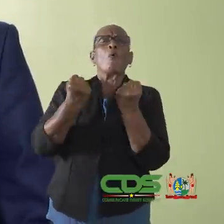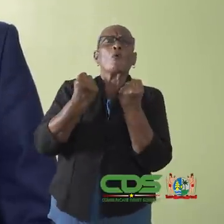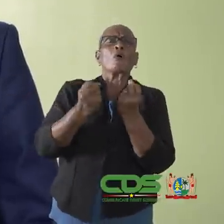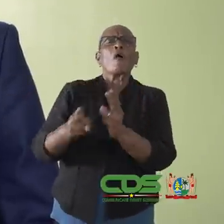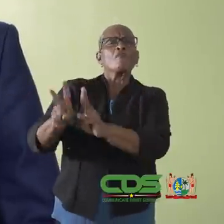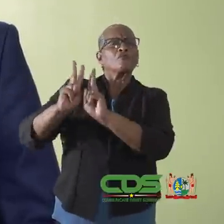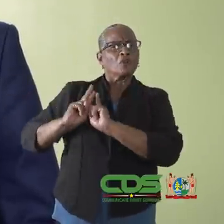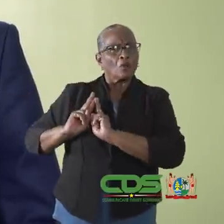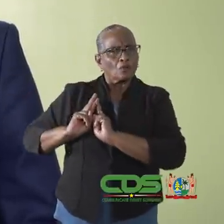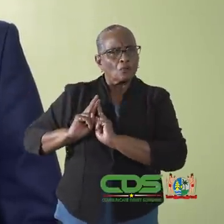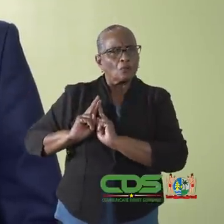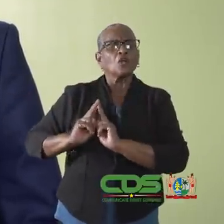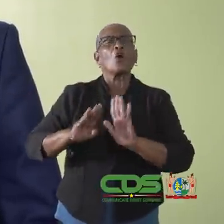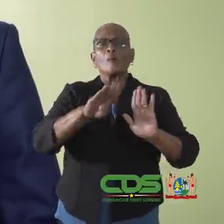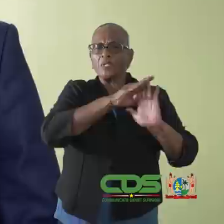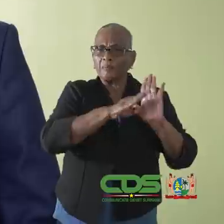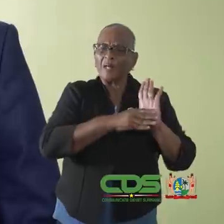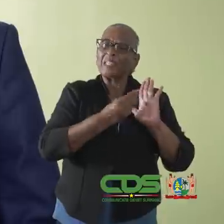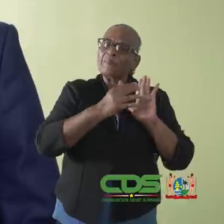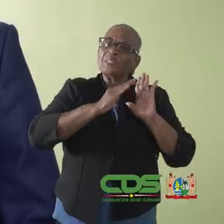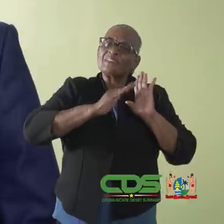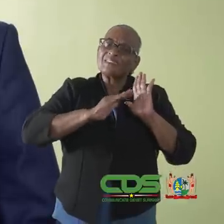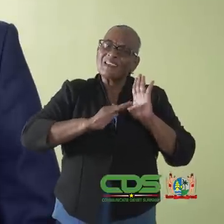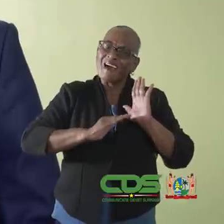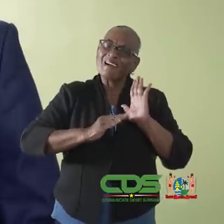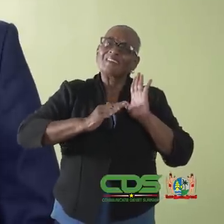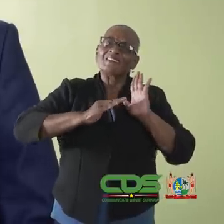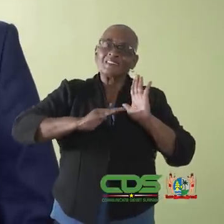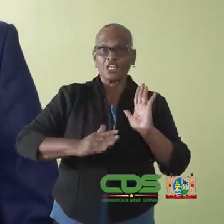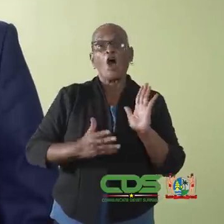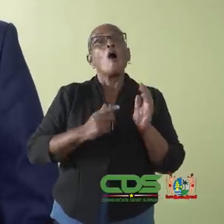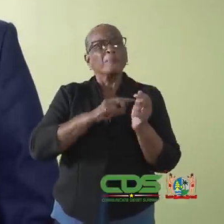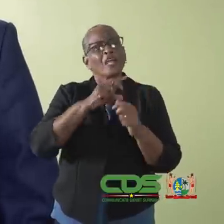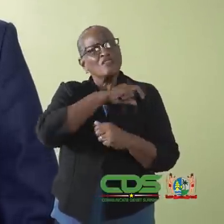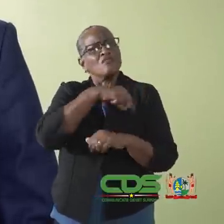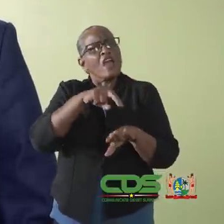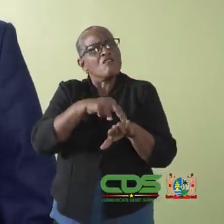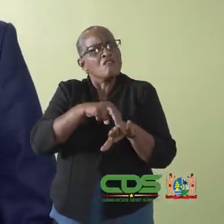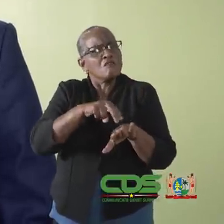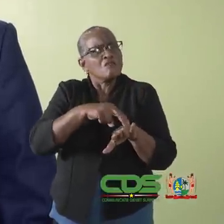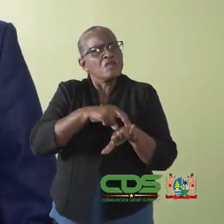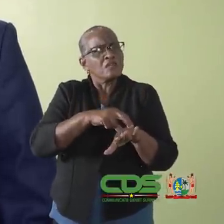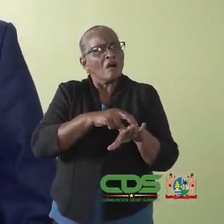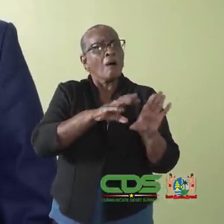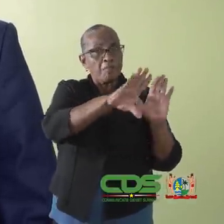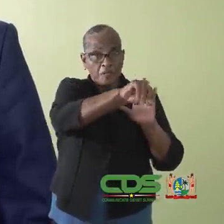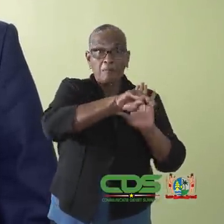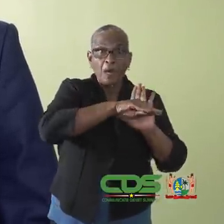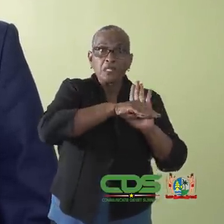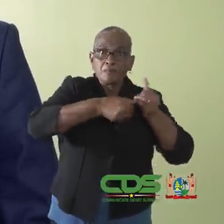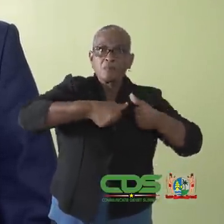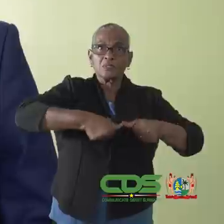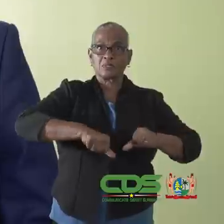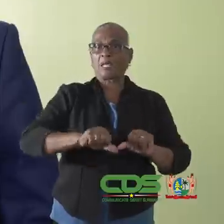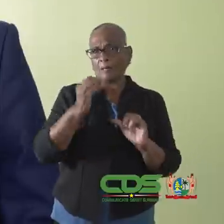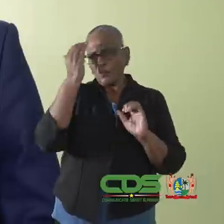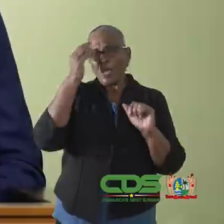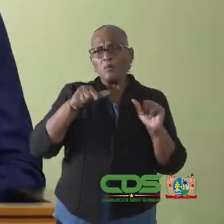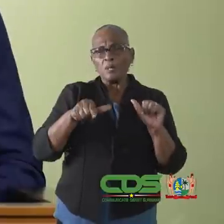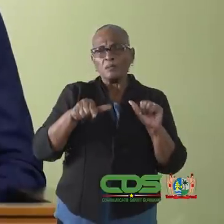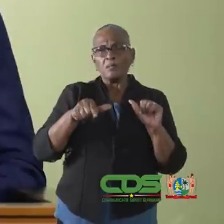en verantwoord is om de maatregelen te verlichten. Of dat het juist noodzakelijk is om de maatregelen te verscherpen.